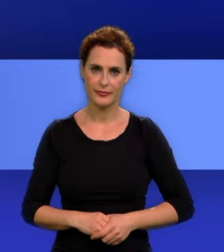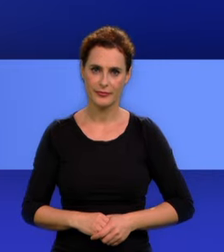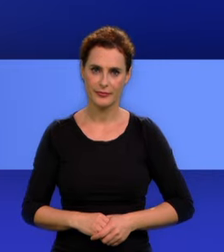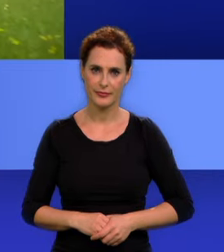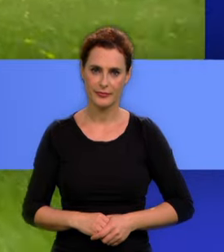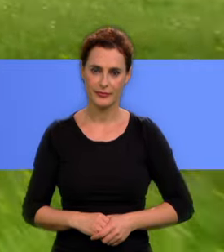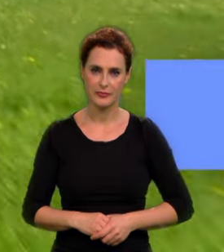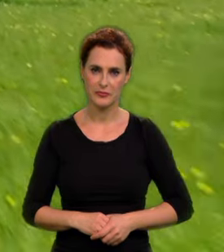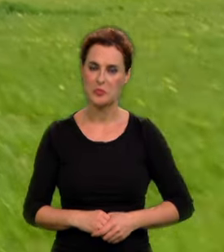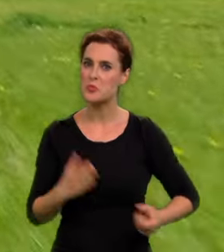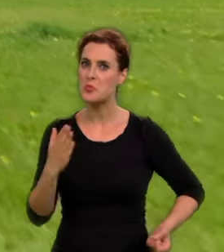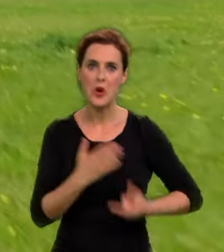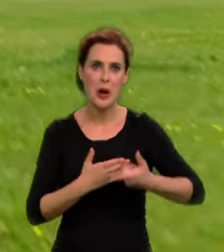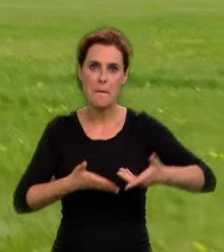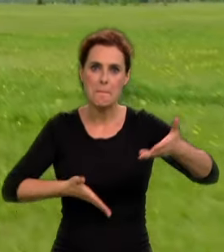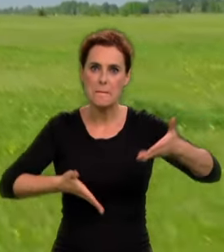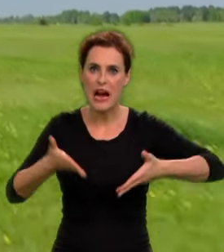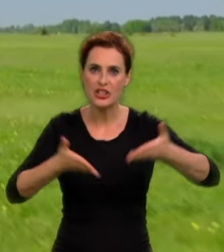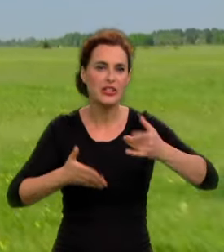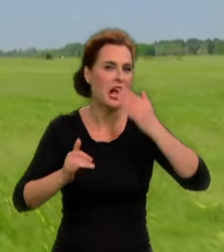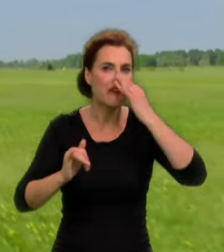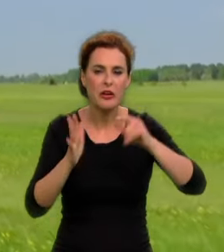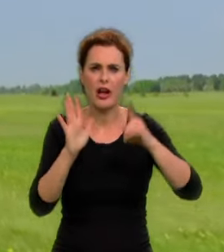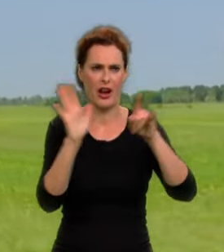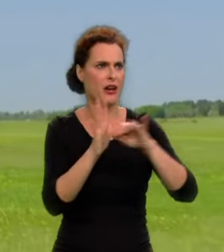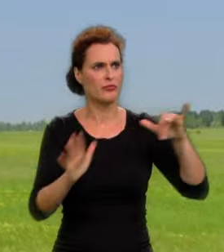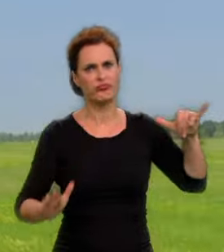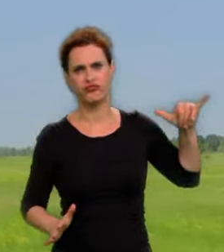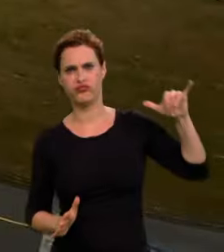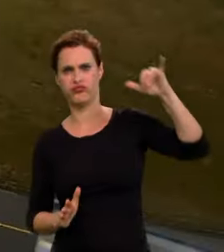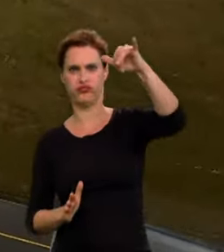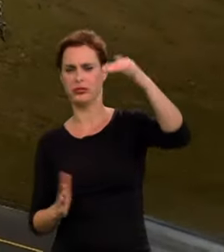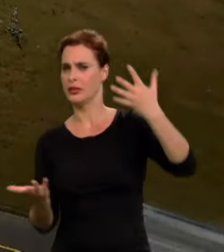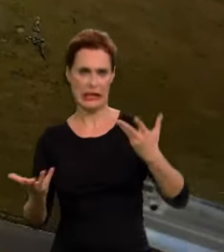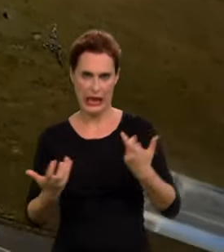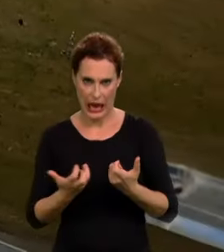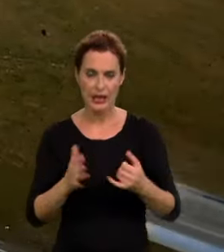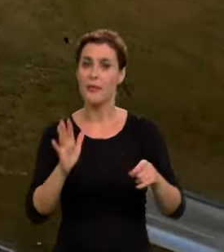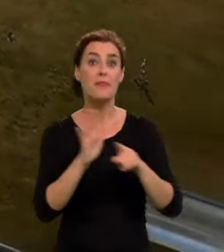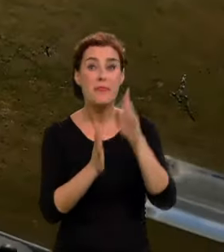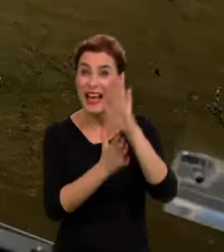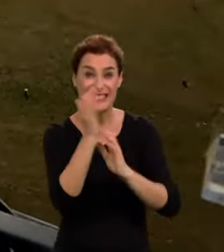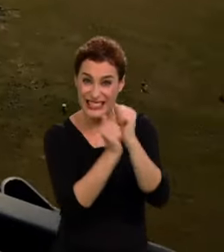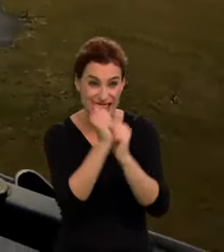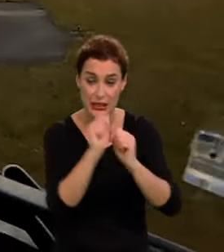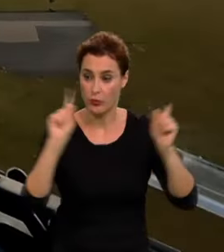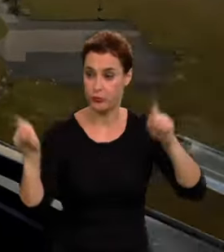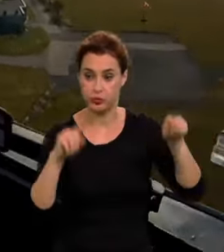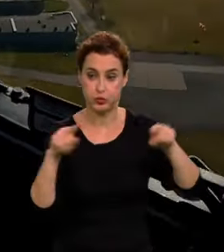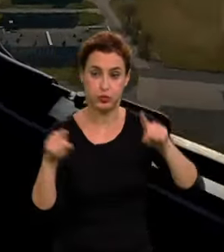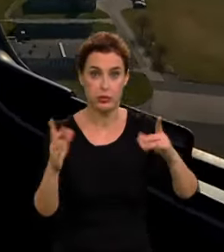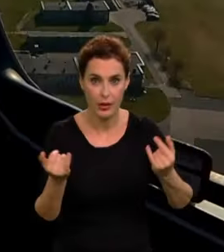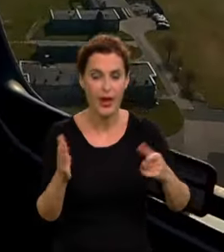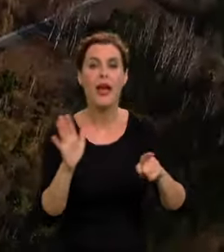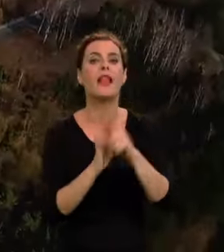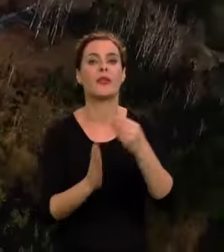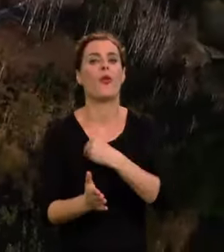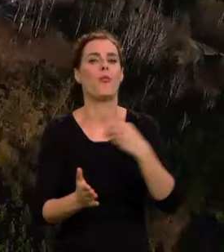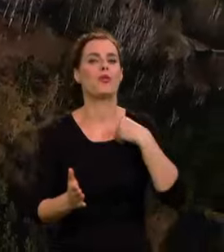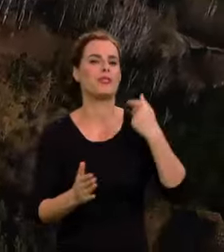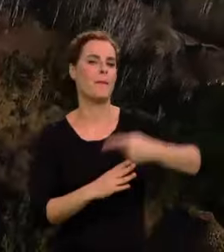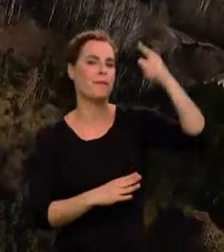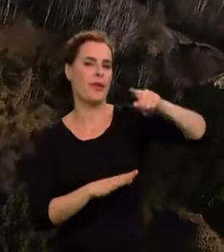Niesamowite maszyny, które unoszą się w powietrzu bez użycia silnika. Polska od dawna jest uznawana za lidera w szybownictwie,